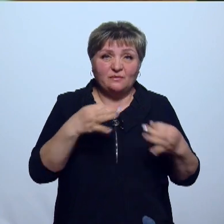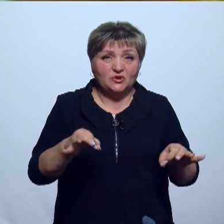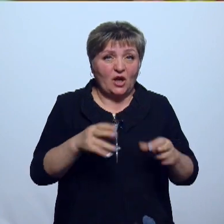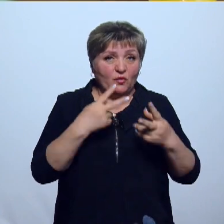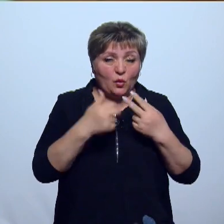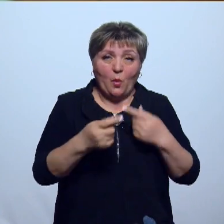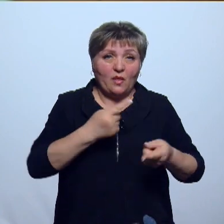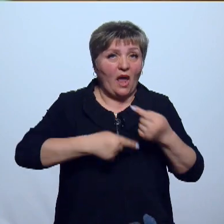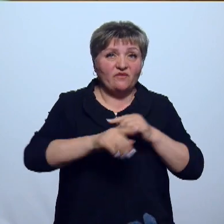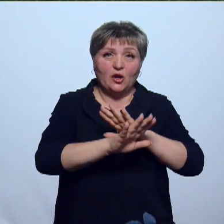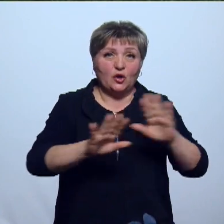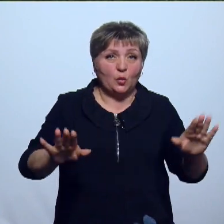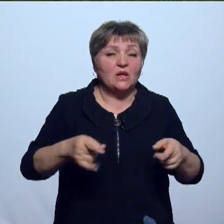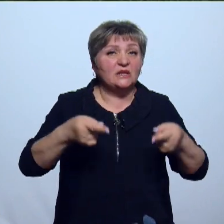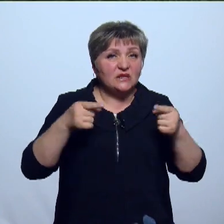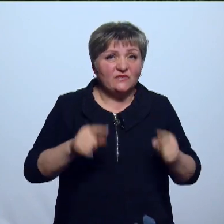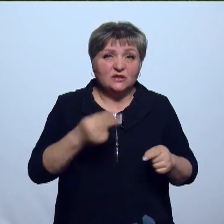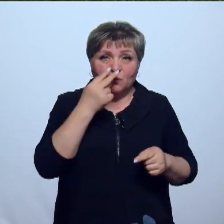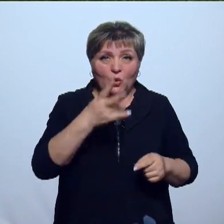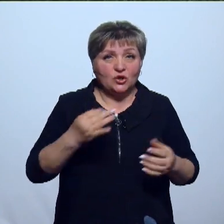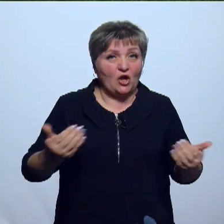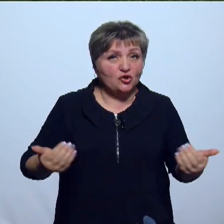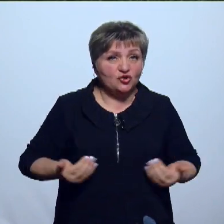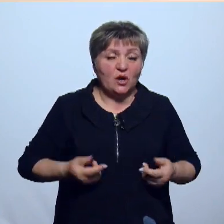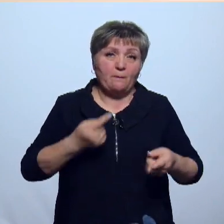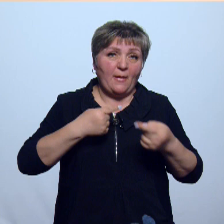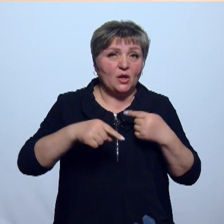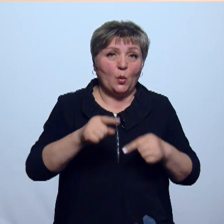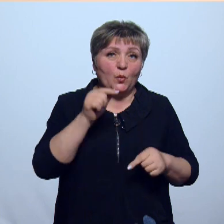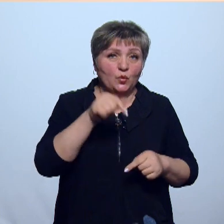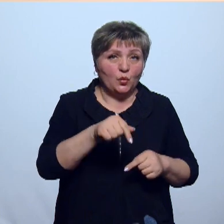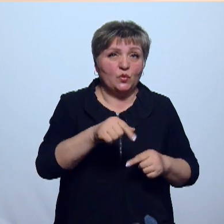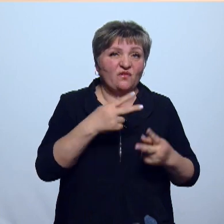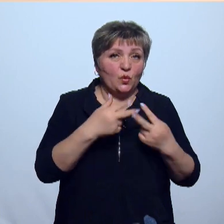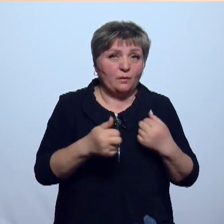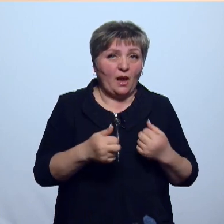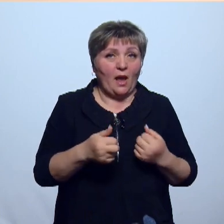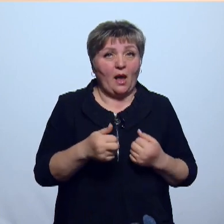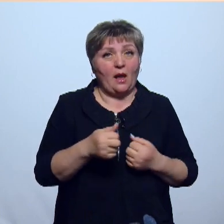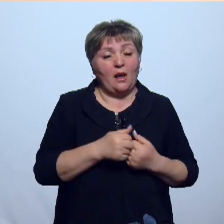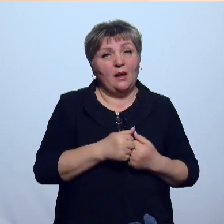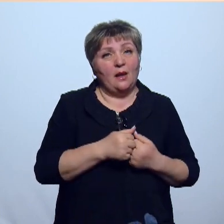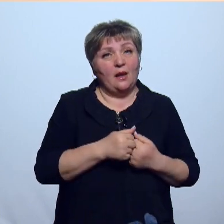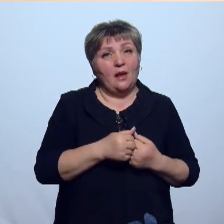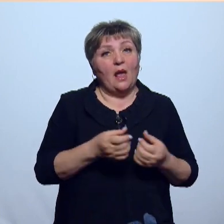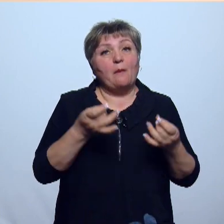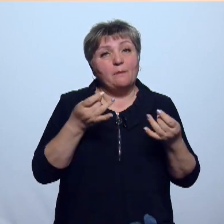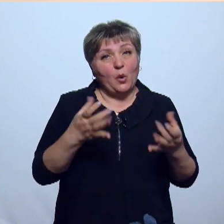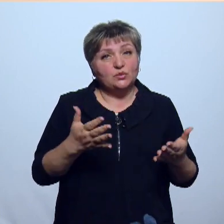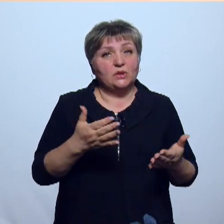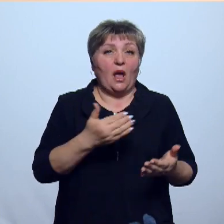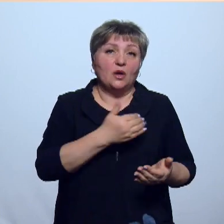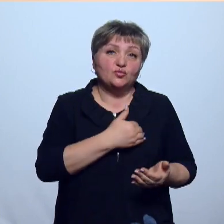Здесь, в центре, действительно, начинаешь смотреть на жизнь по-иному. Я просто хочу жить,